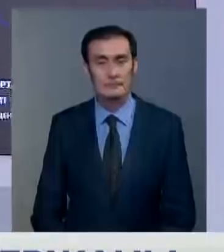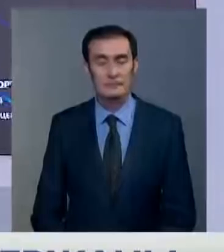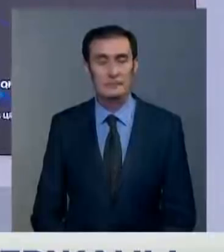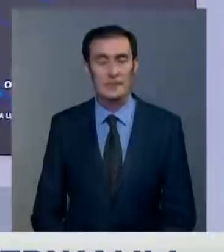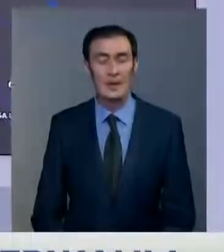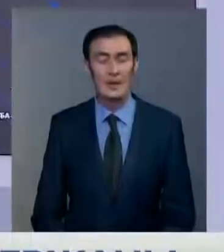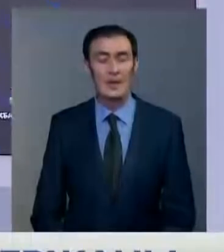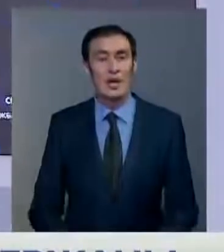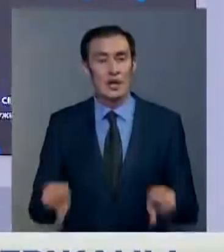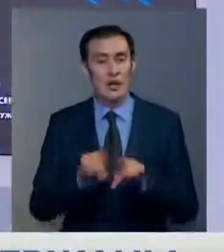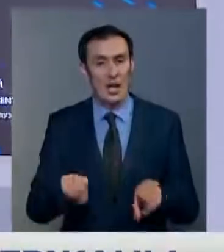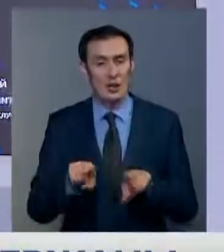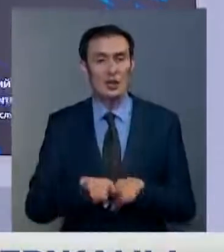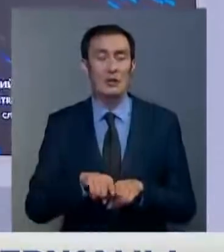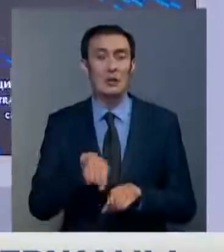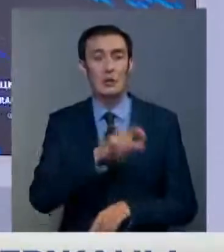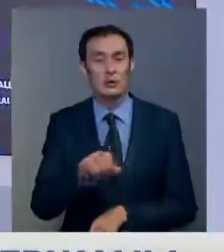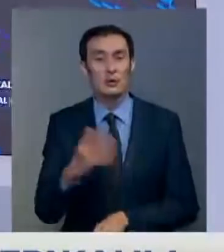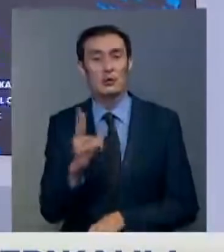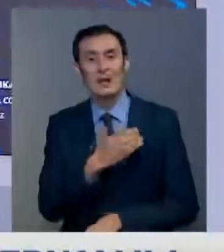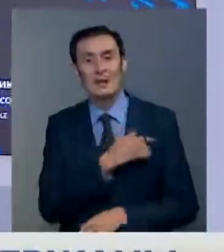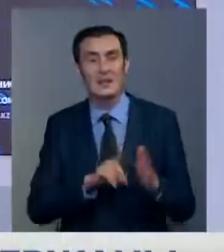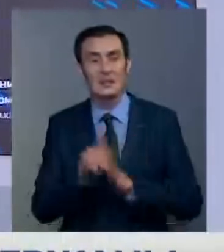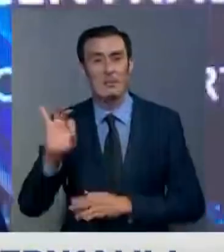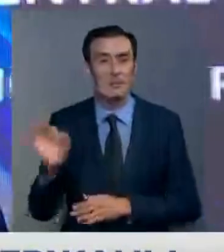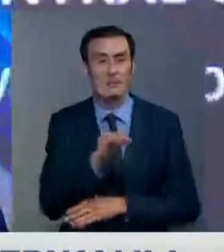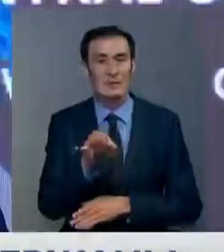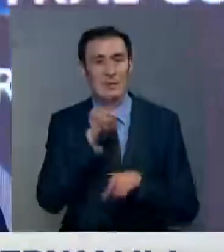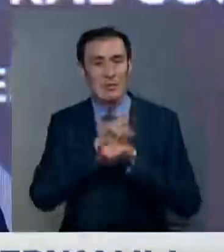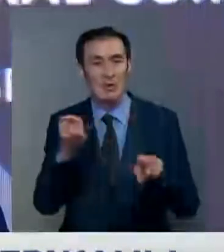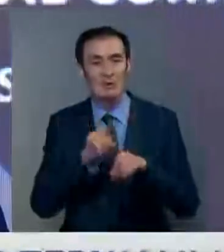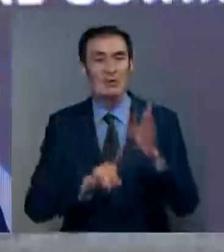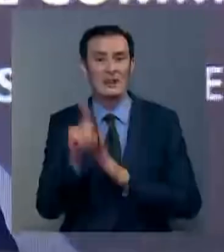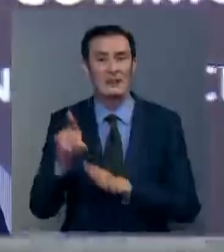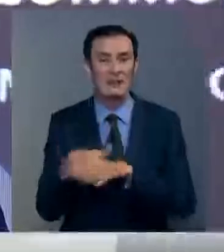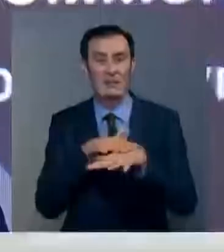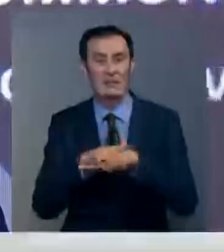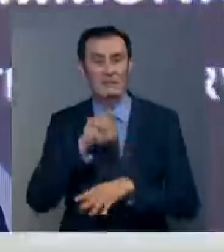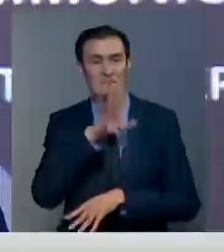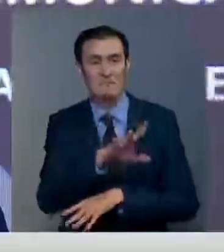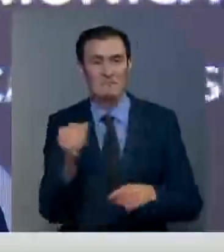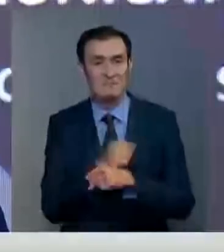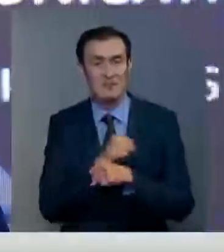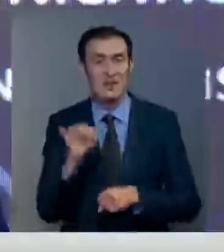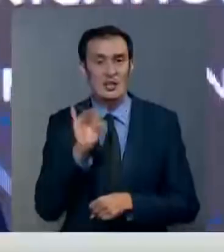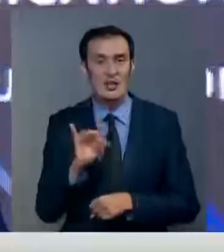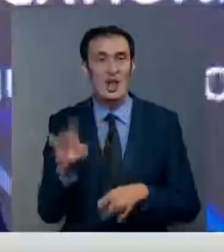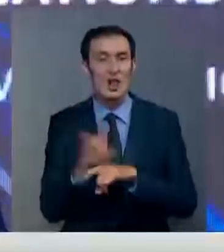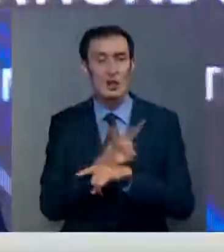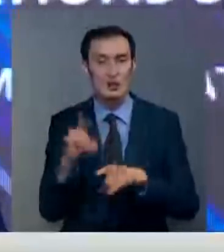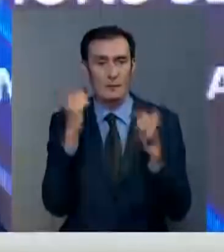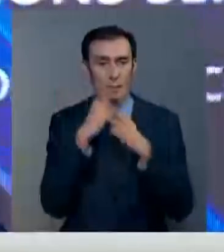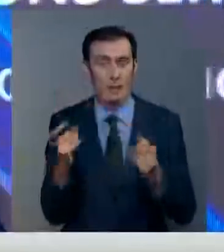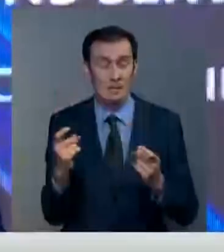Вместе с тем, вчера отдельными лицами стали распространяться провокационные призывы к разжиганию национальной розни и заведомо ложная